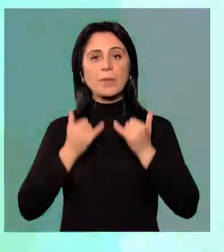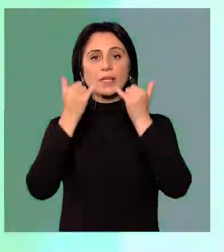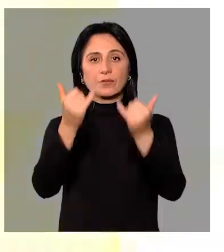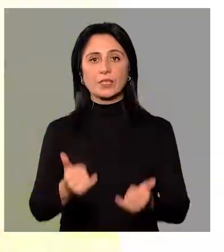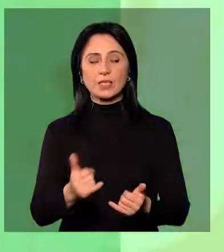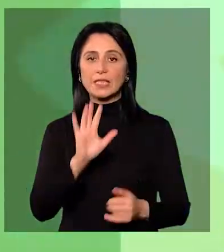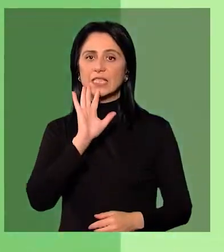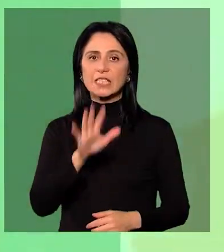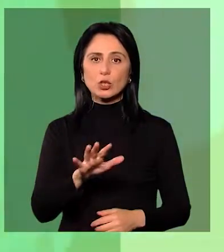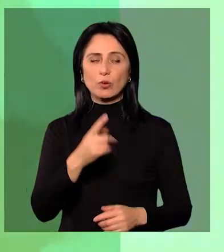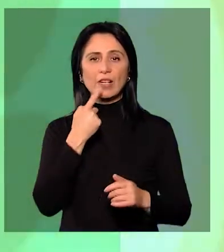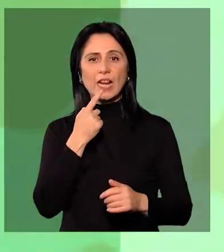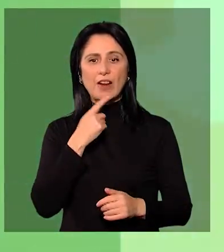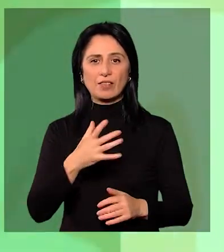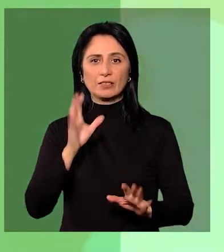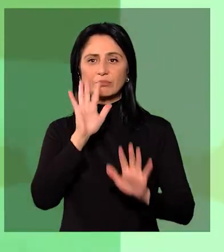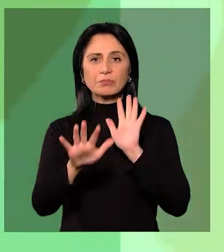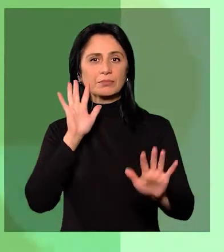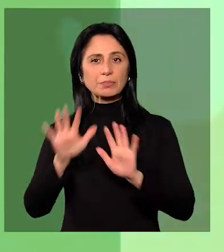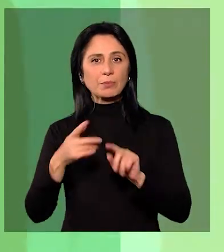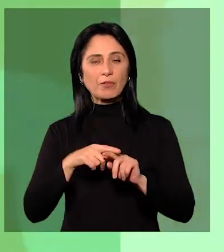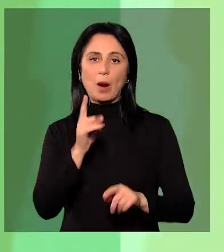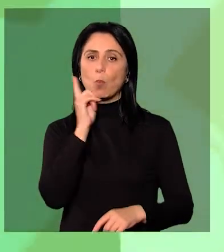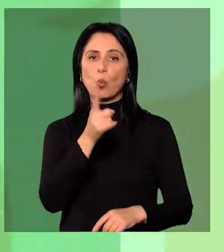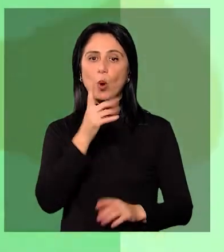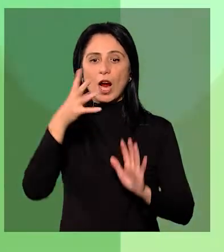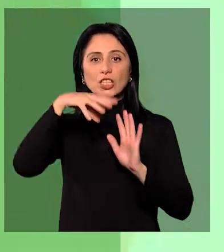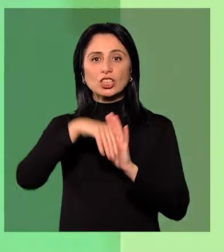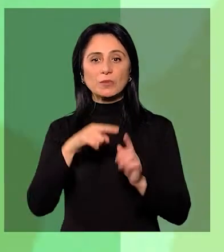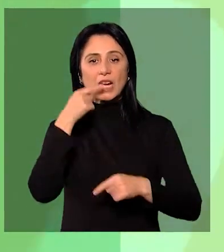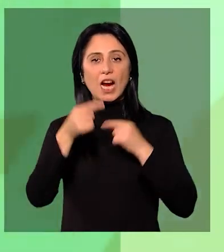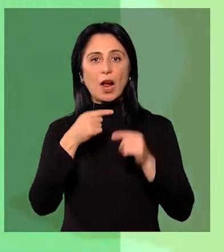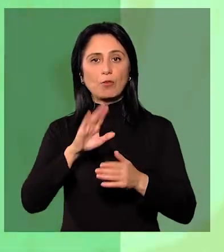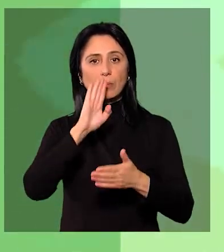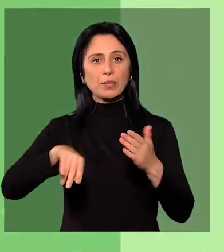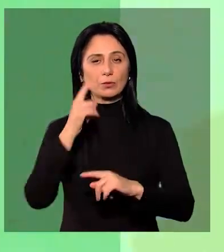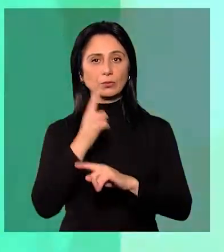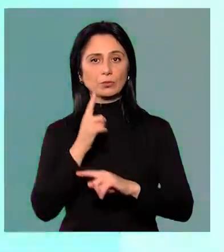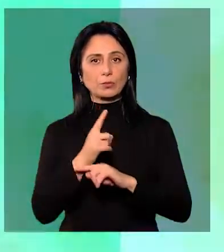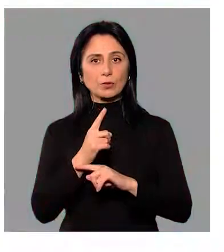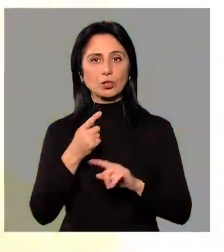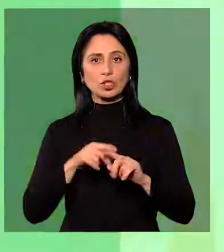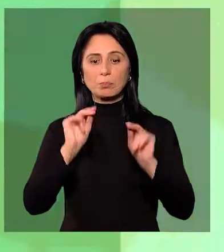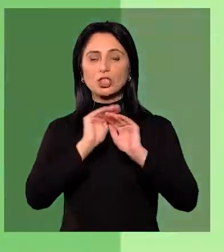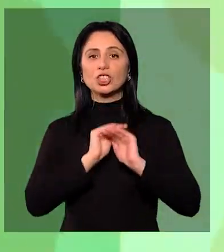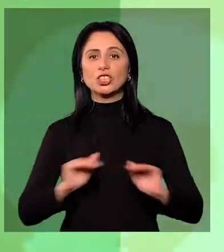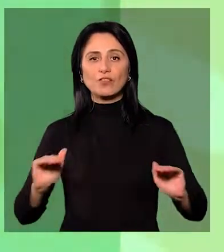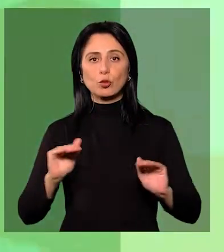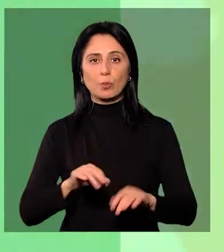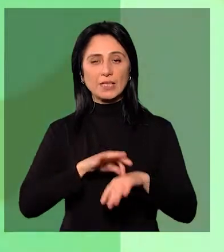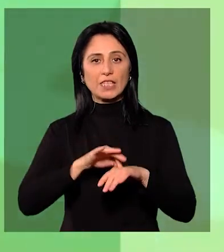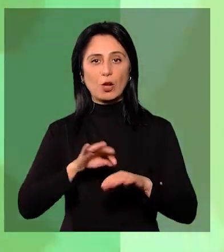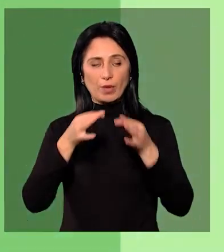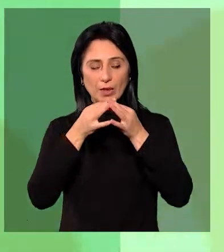ընտրողների չոգտագործել ատելության խոս, կսենավոբիկ կամ սպարնացող արտահայտություններ, խաղաղ և ոչ բրնի ընտրական միջավայրի